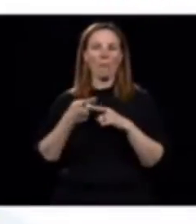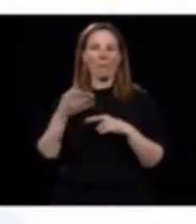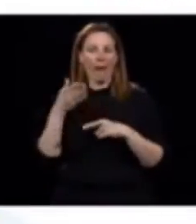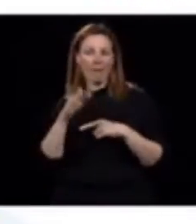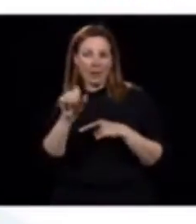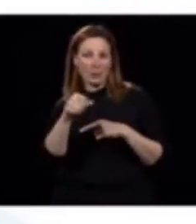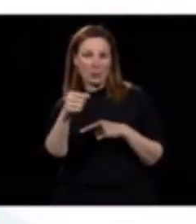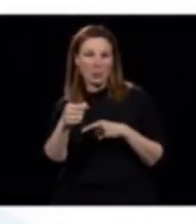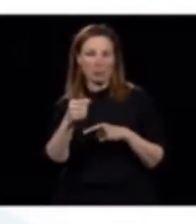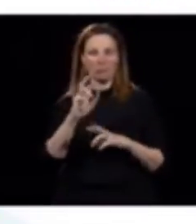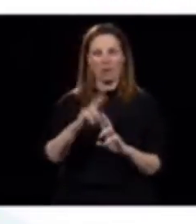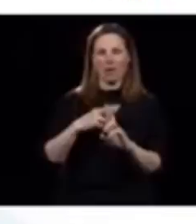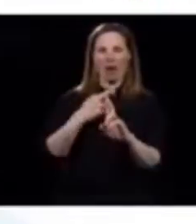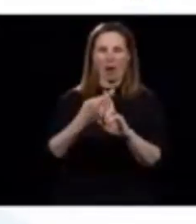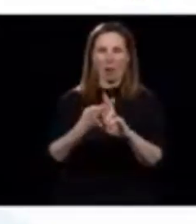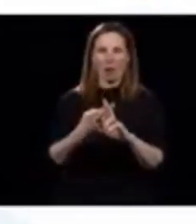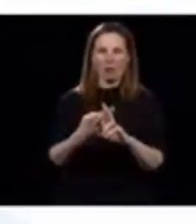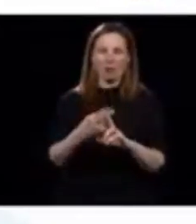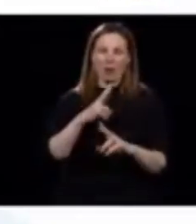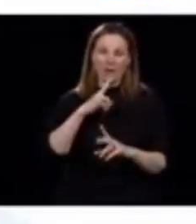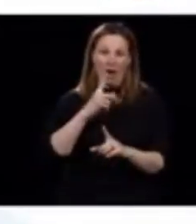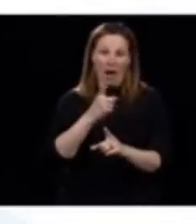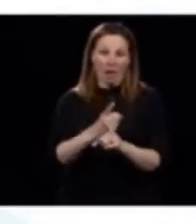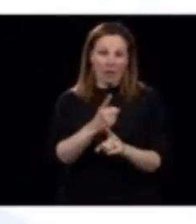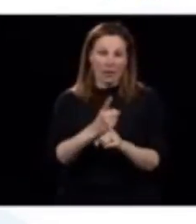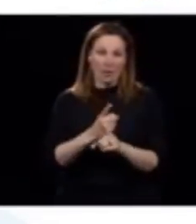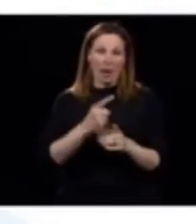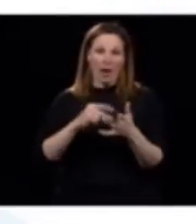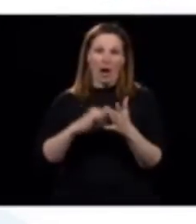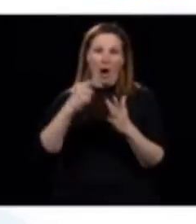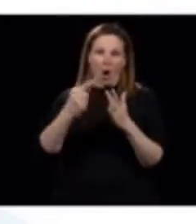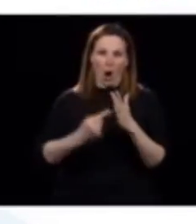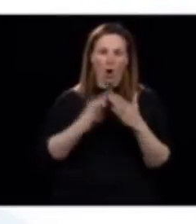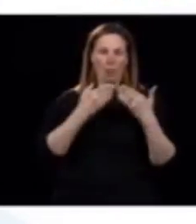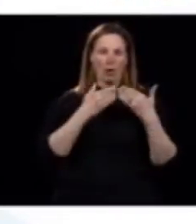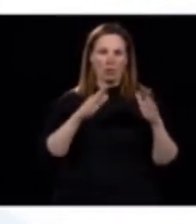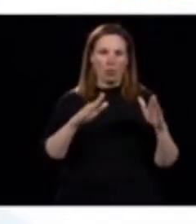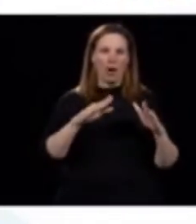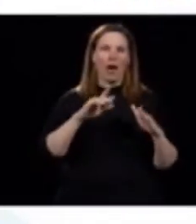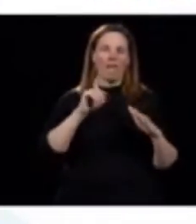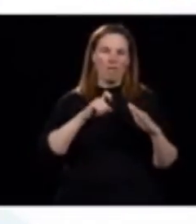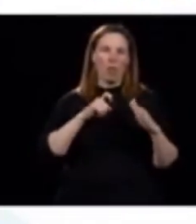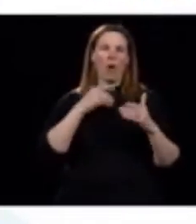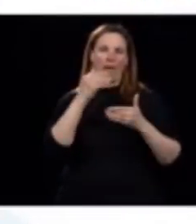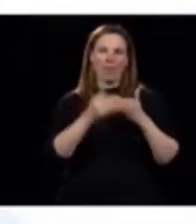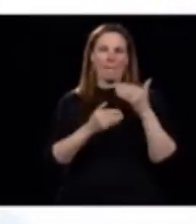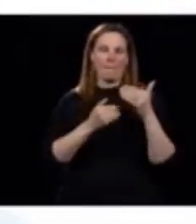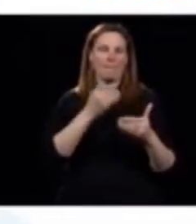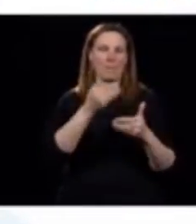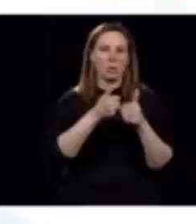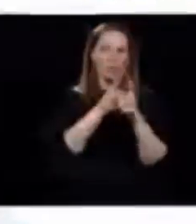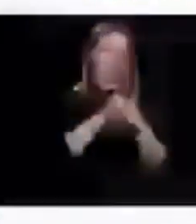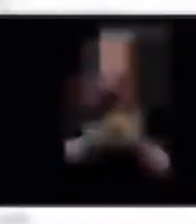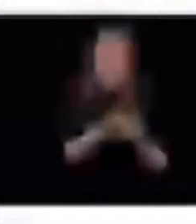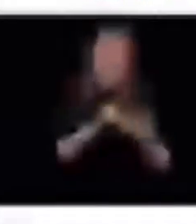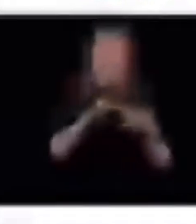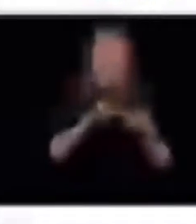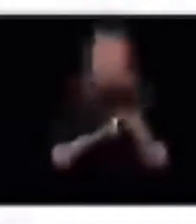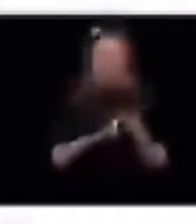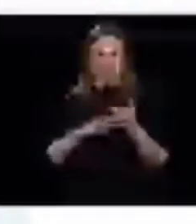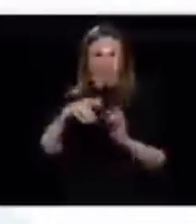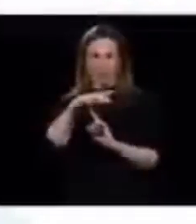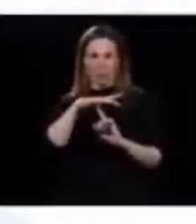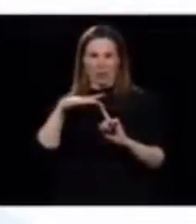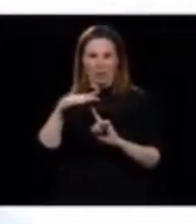Bien, effectivement, on aura un plan de réouverture qui sera graduel, mais quand on verra la lumière au bout du tunnel,